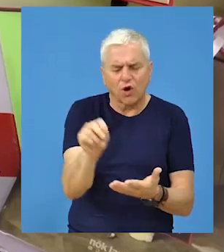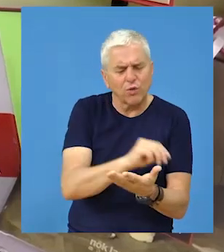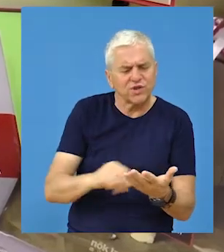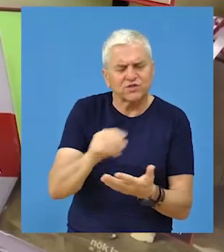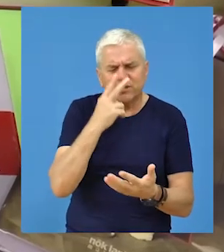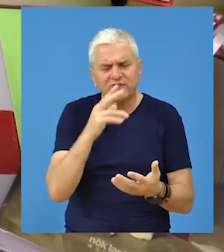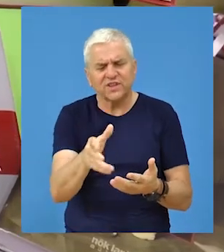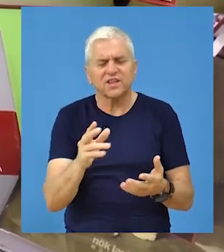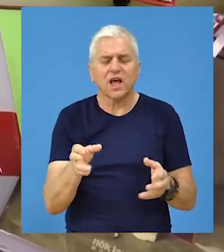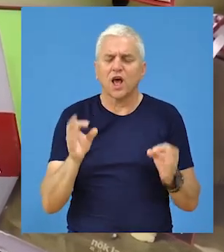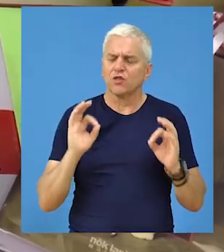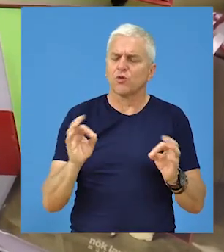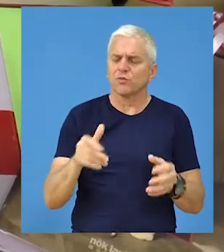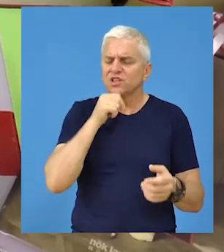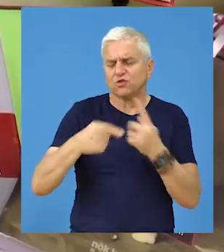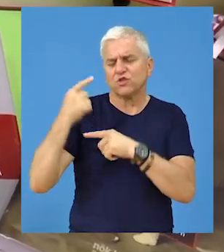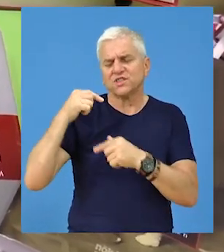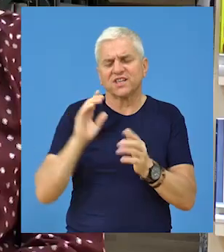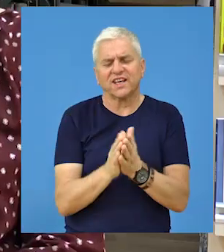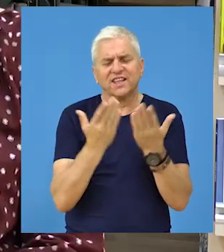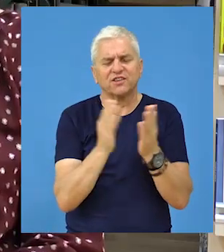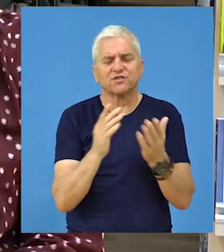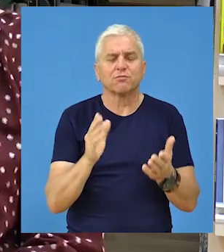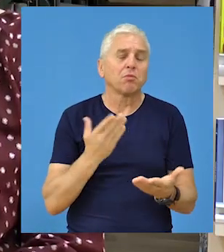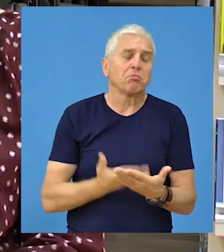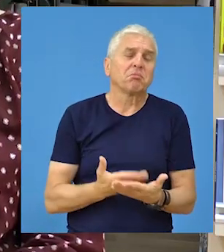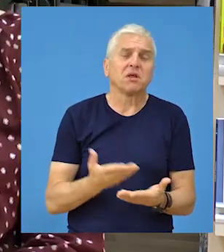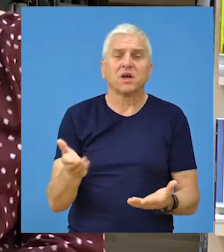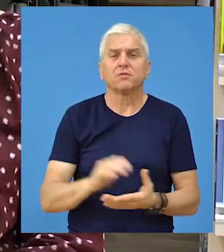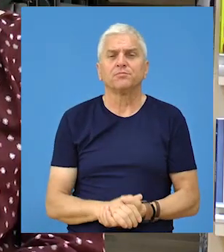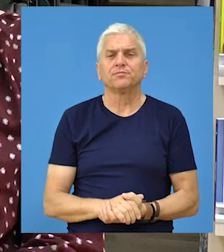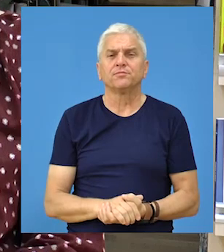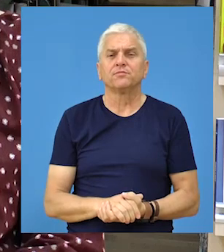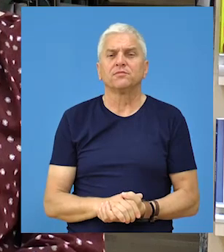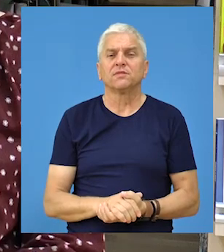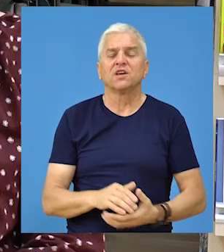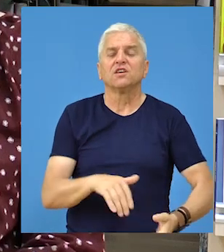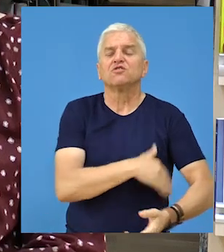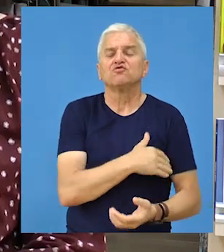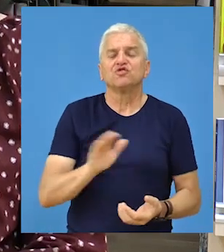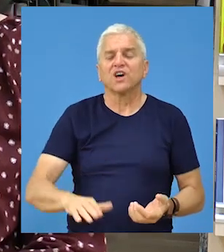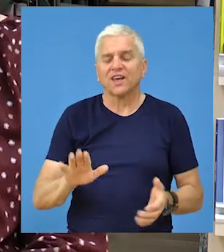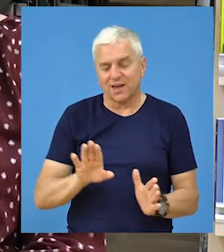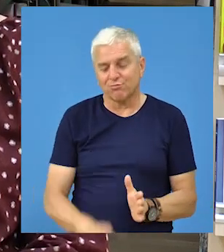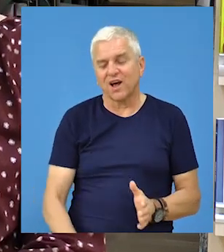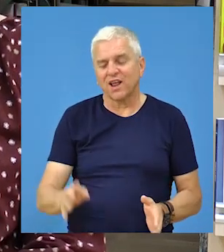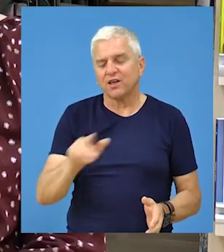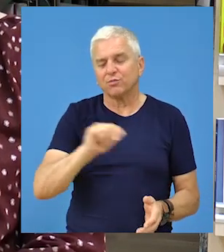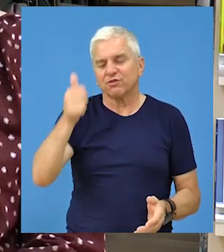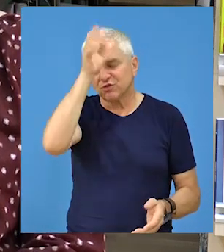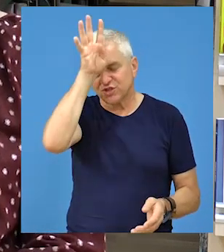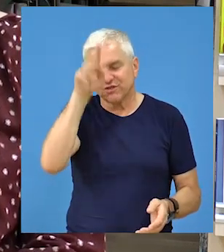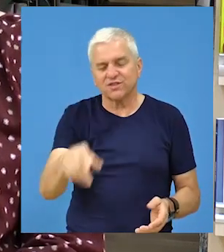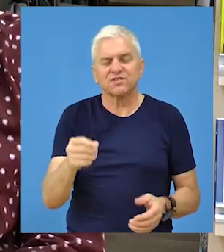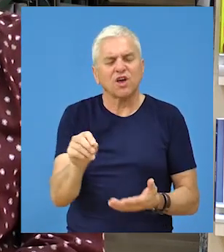dela savremene i klasične književnosti. Naprimer, za učenike nižih razreda osnovnih škola